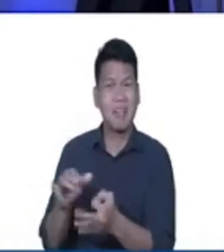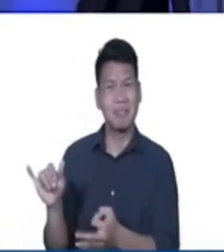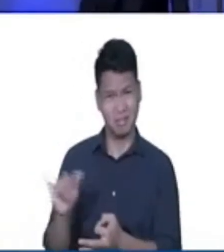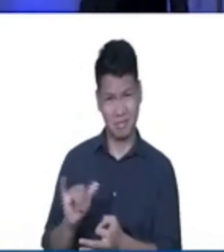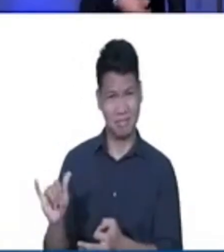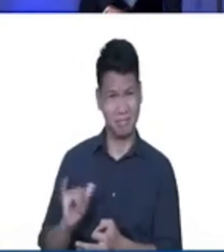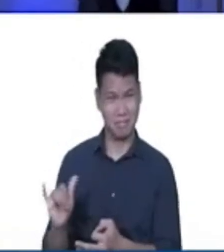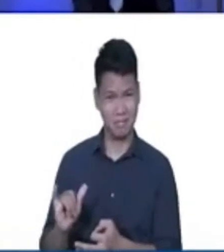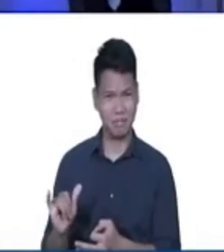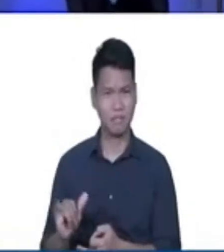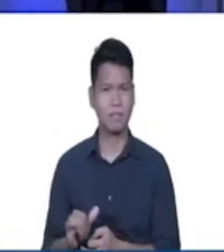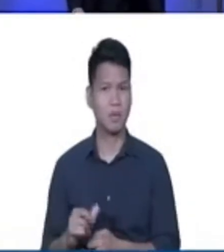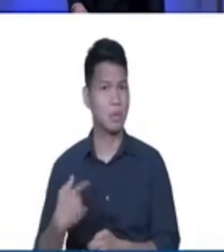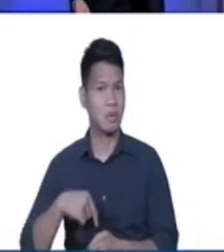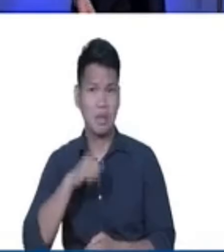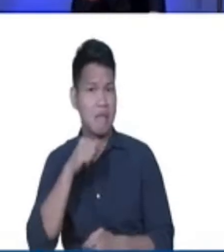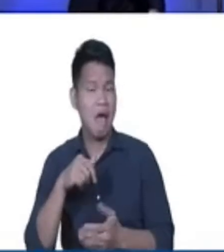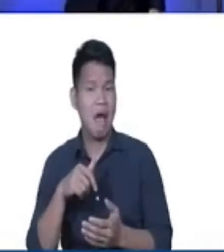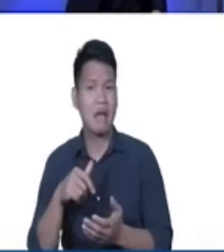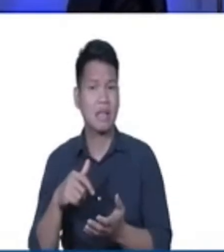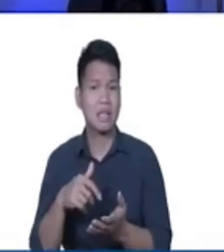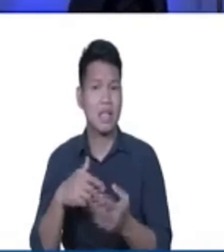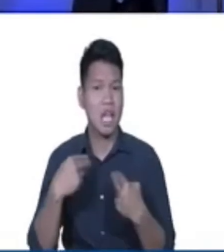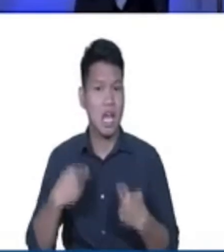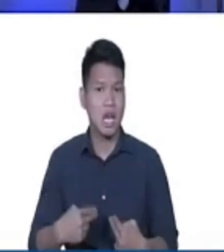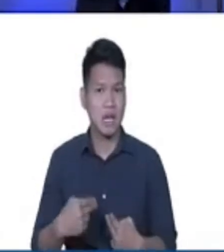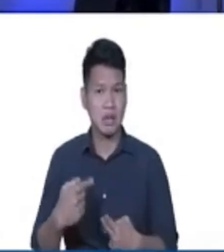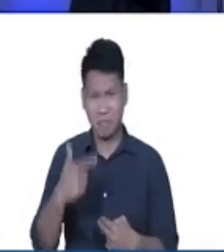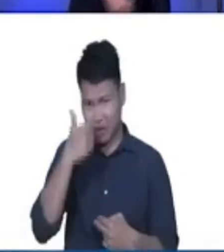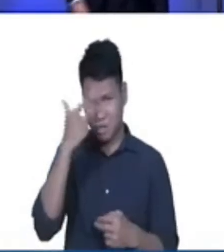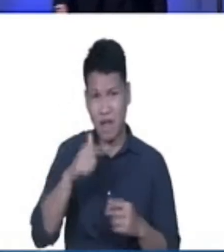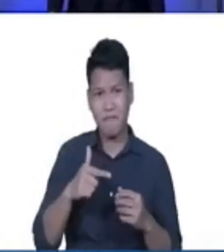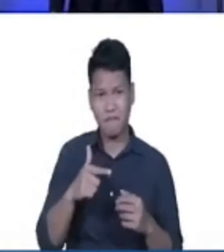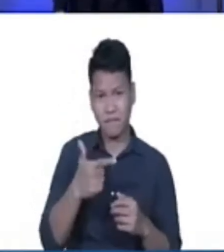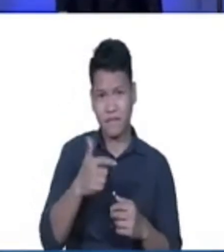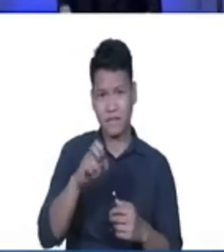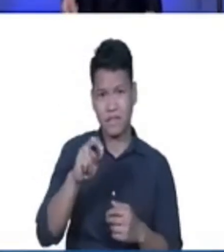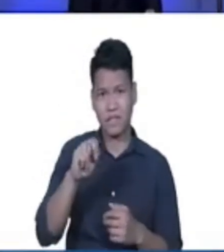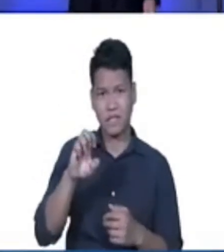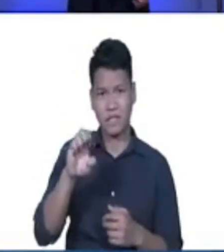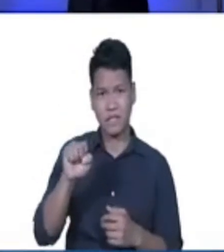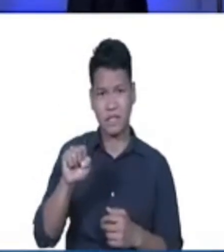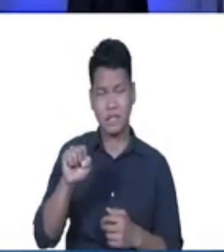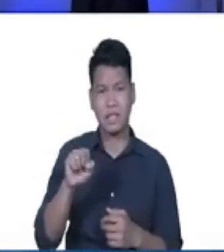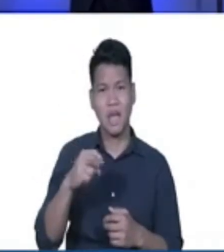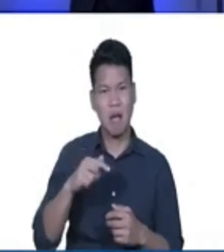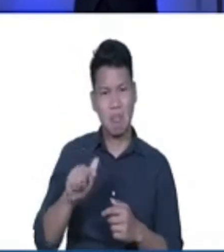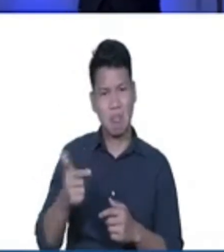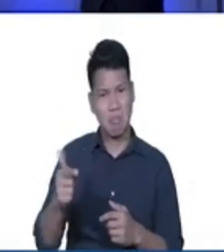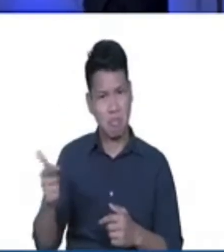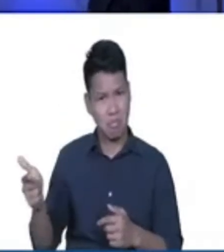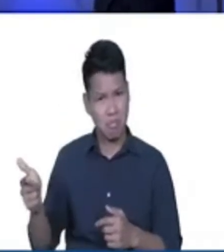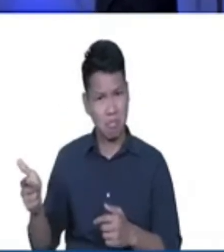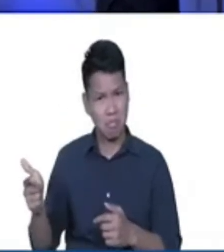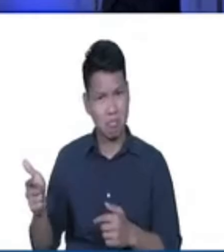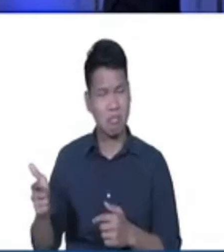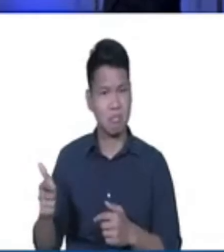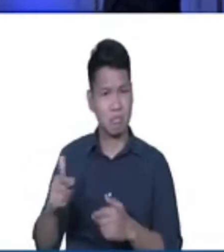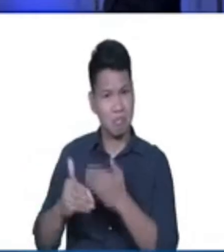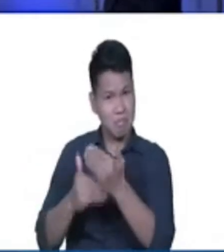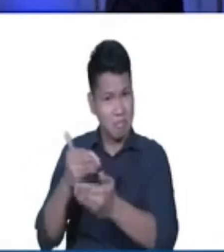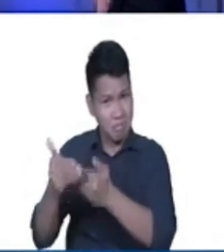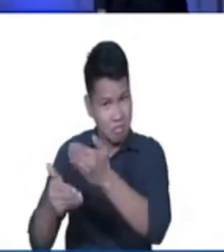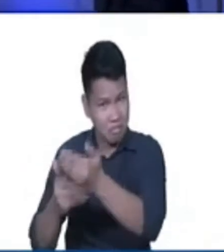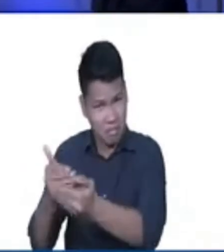are not healthy, we have a poor genetical makeup. Ang sabi po ng isang profesor, si